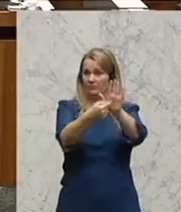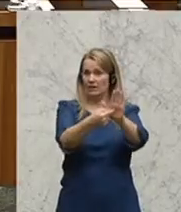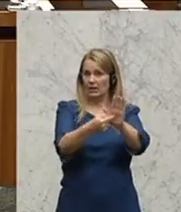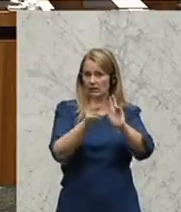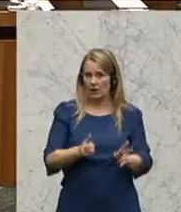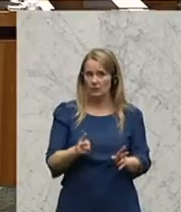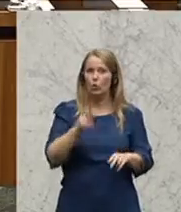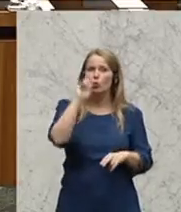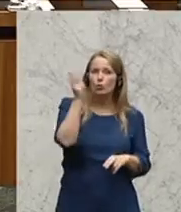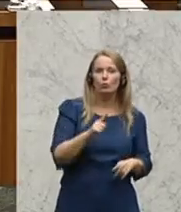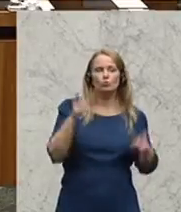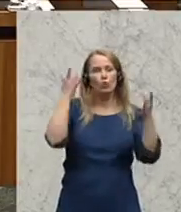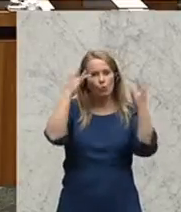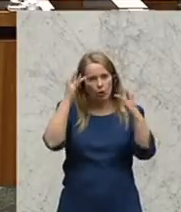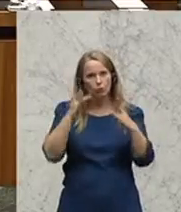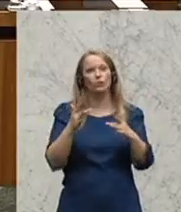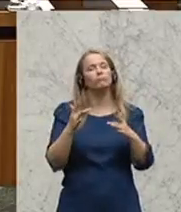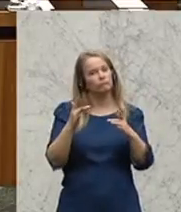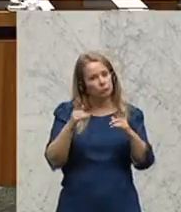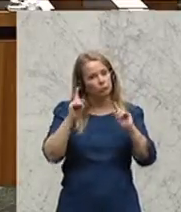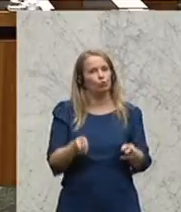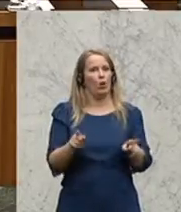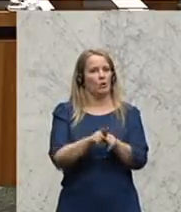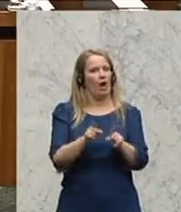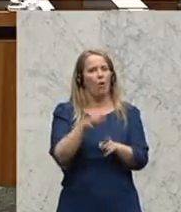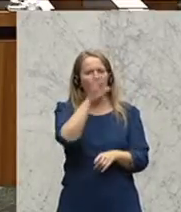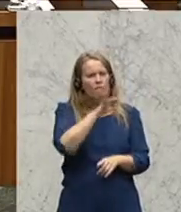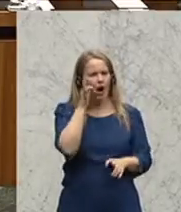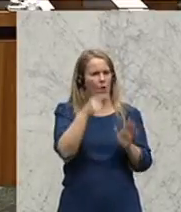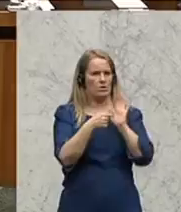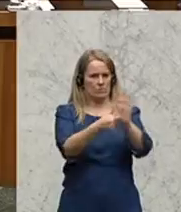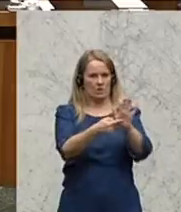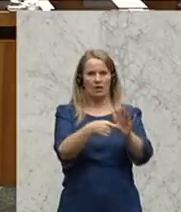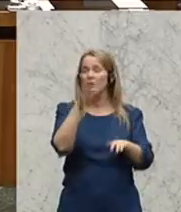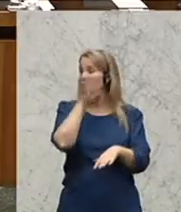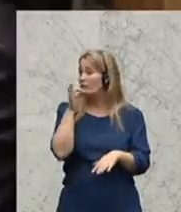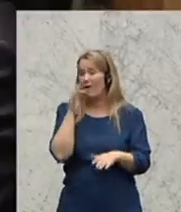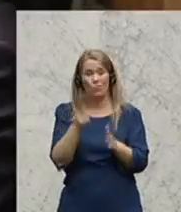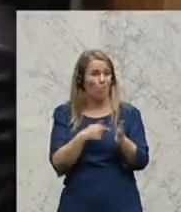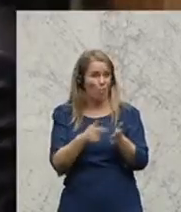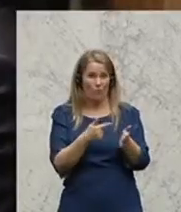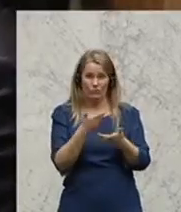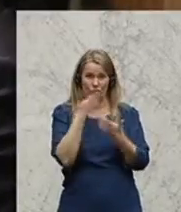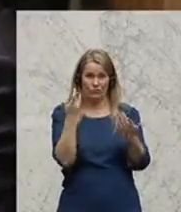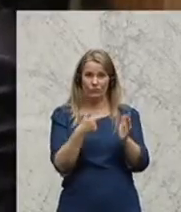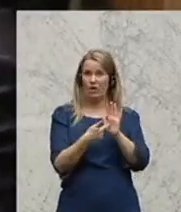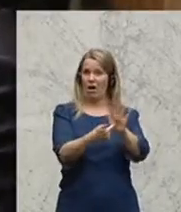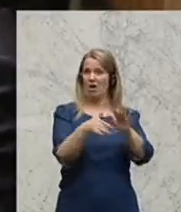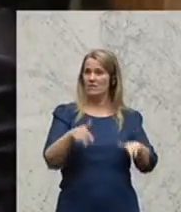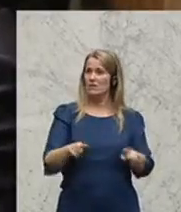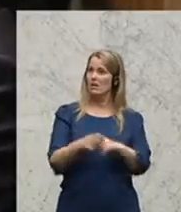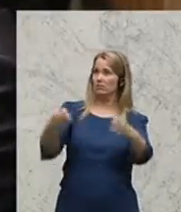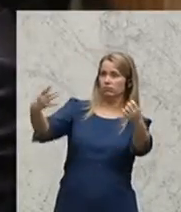bei Kunst und Kultur sollte man Frauen auch sichtbar machen. Frauen sind sehr oft nicht im Vordergrund, im